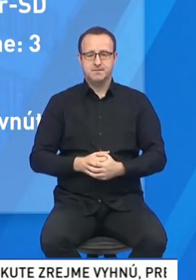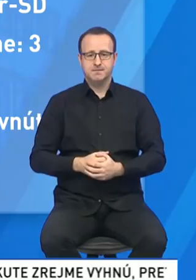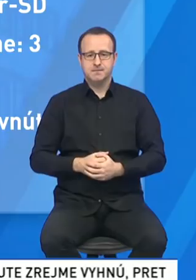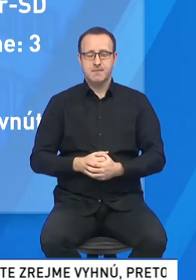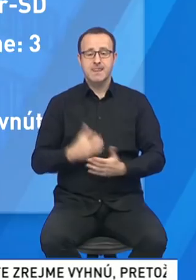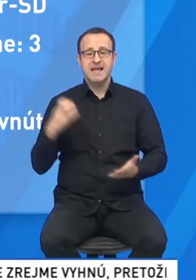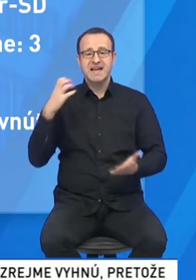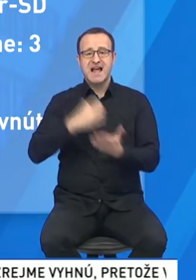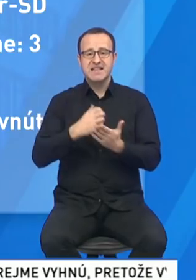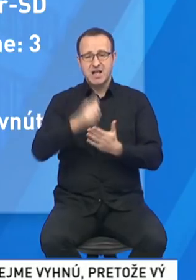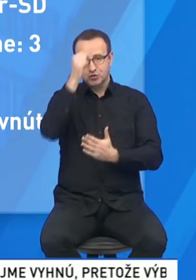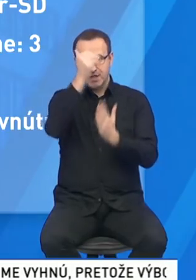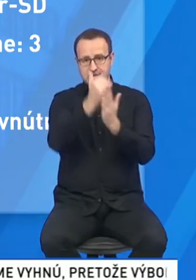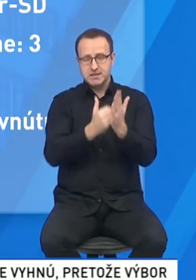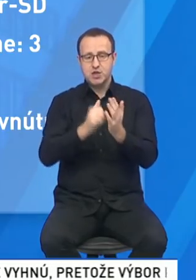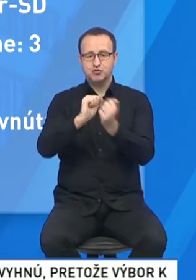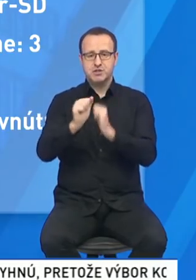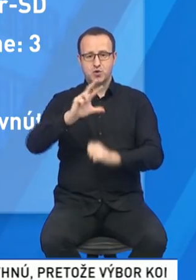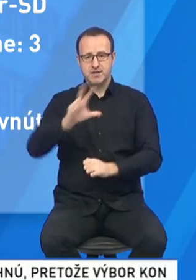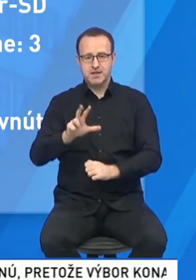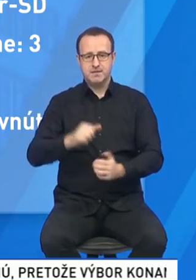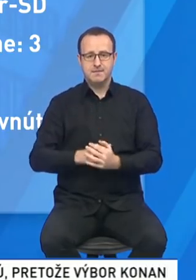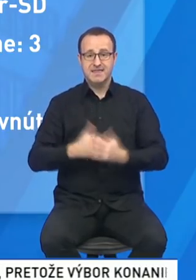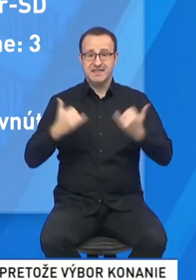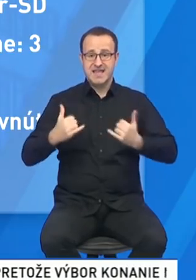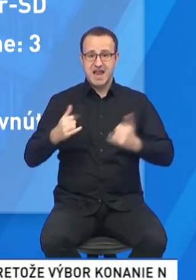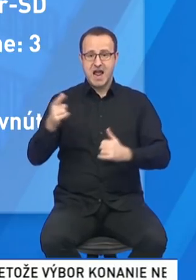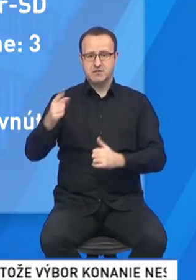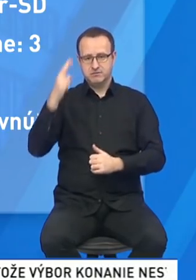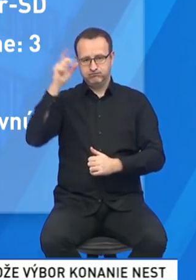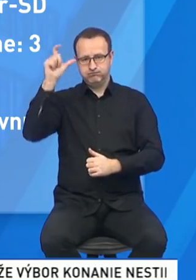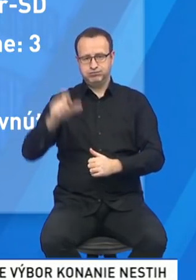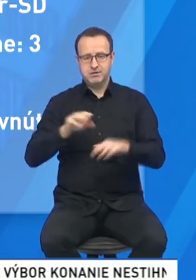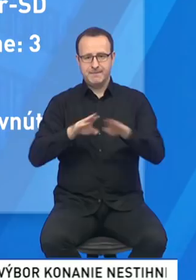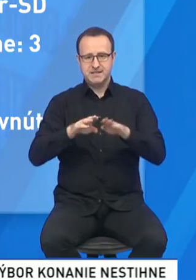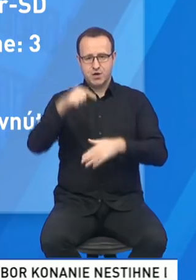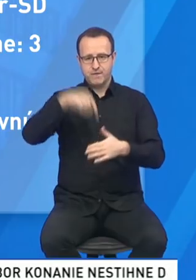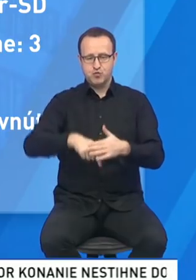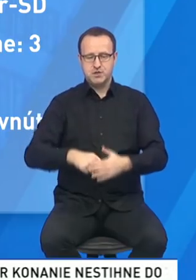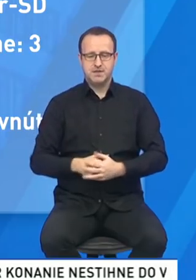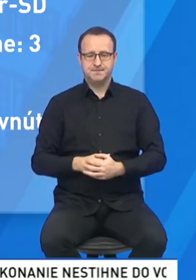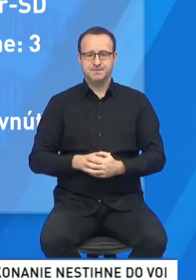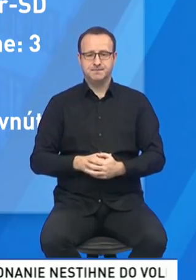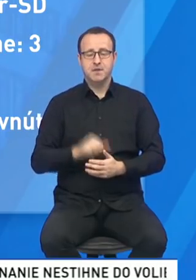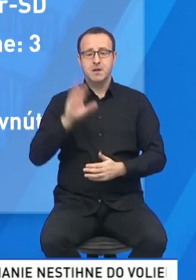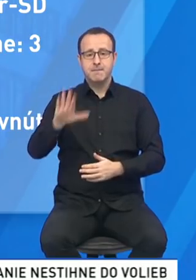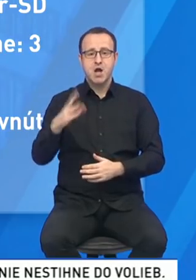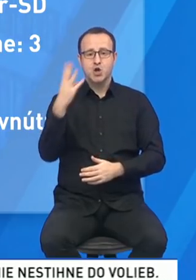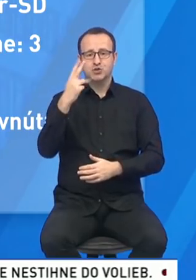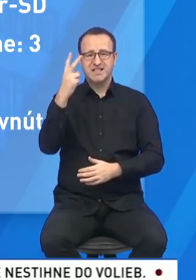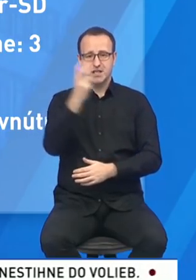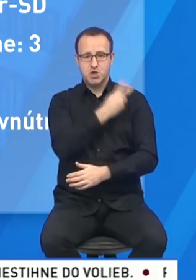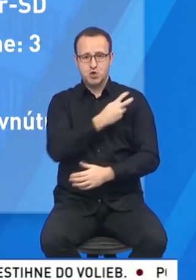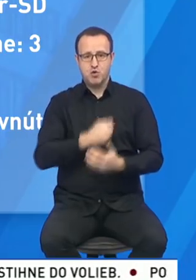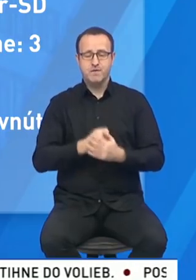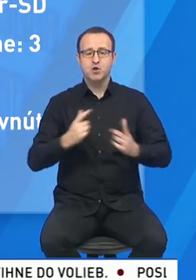Na kandidačnej listine má číslo 3. V súčasnosti pôsobí ako ministerka vnútra. Má 43 rokov